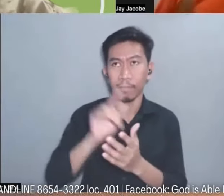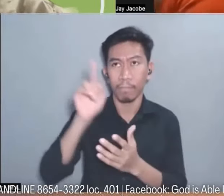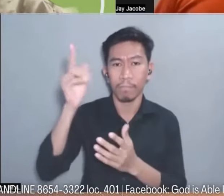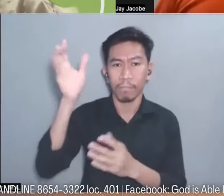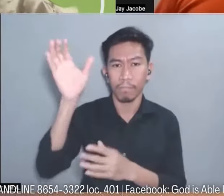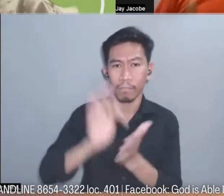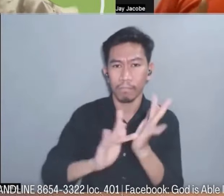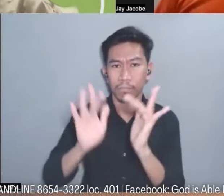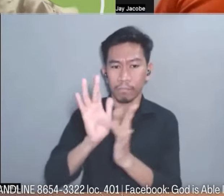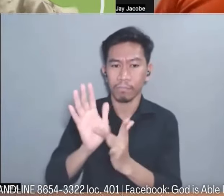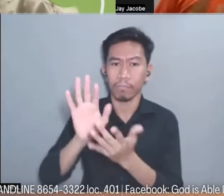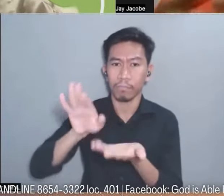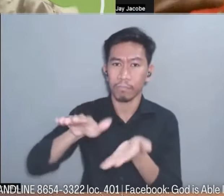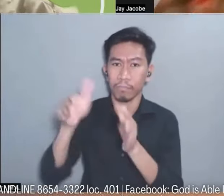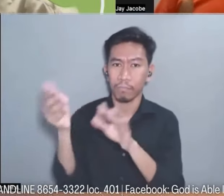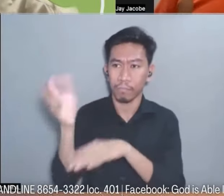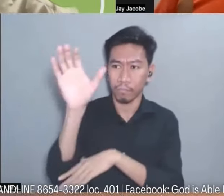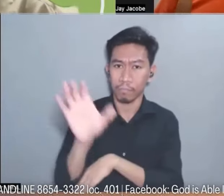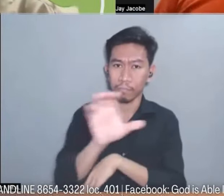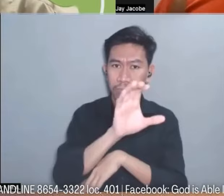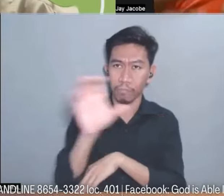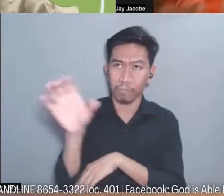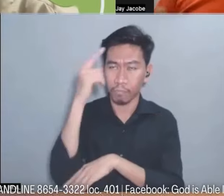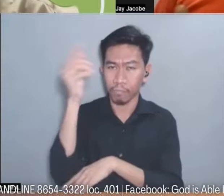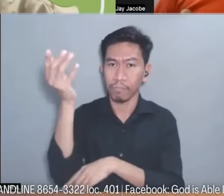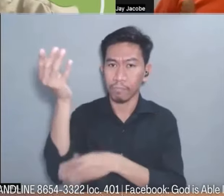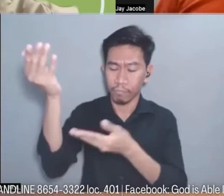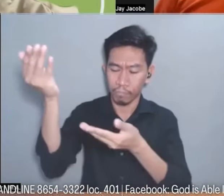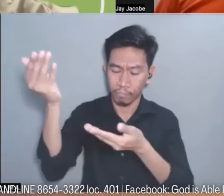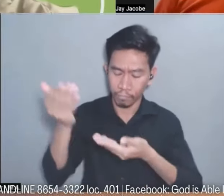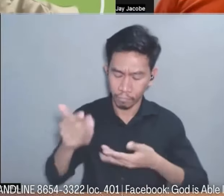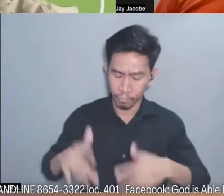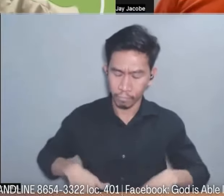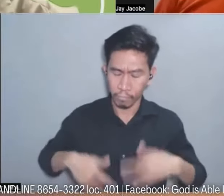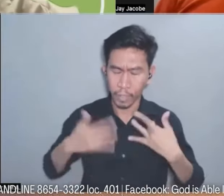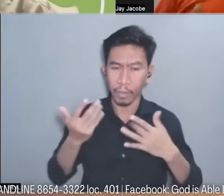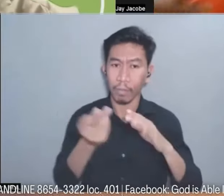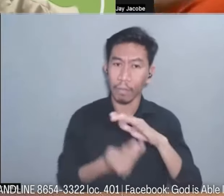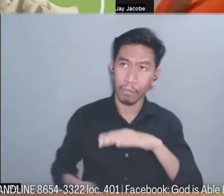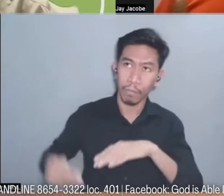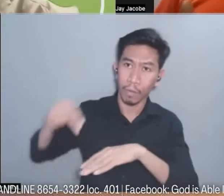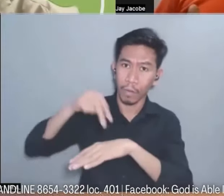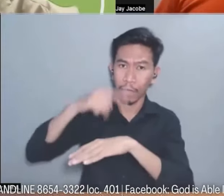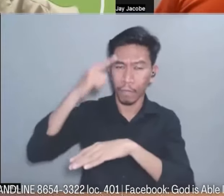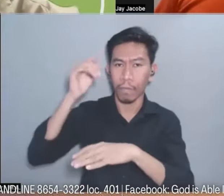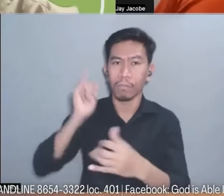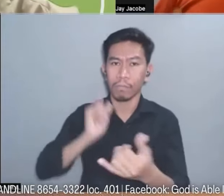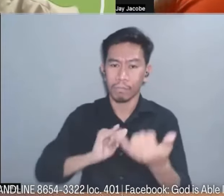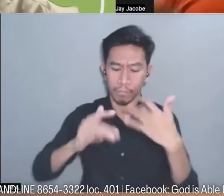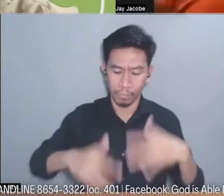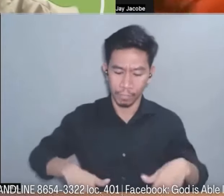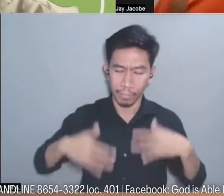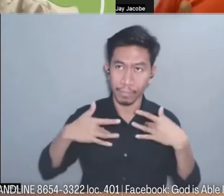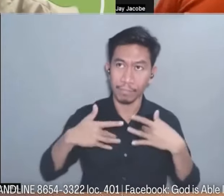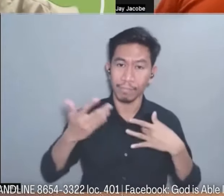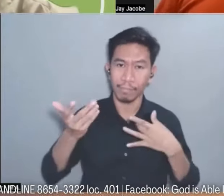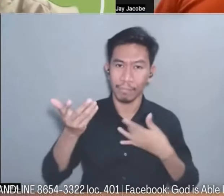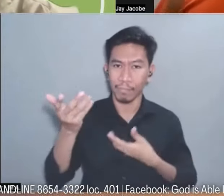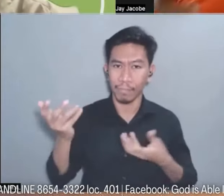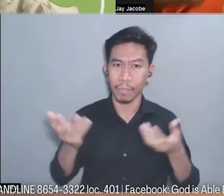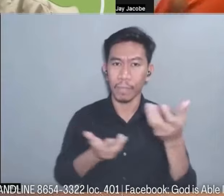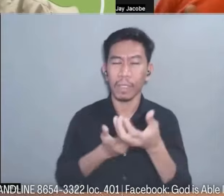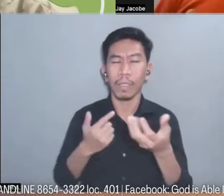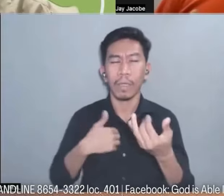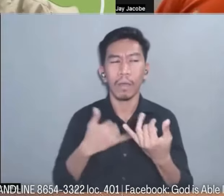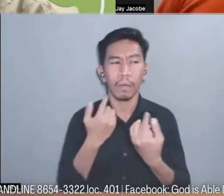krus ng kalbaryo para sa akin at nabuhay na magbuli para bigyan ako ng buhay na wala hanggan at nag-declare po ako na ganun din ang gawin nyo